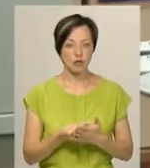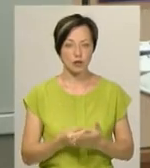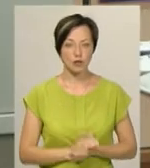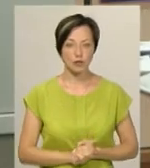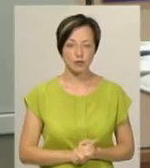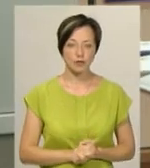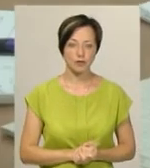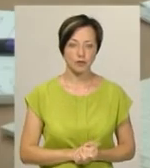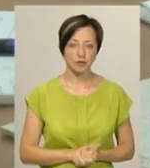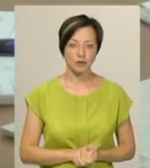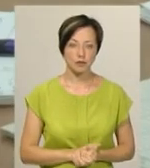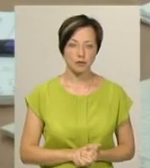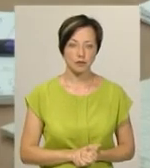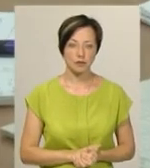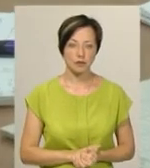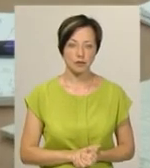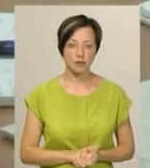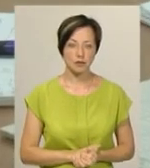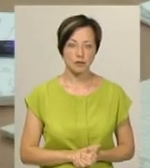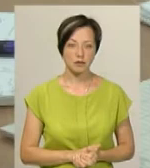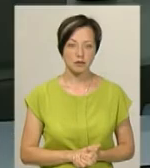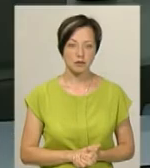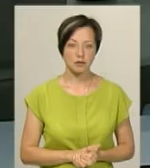Світлана Поробок, Іван Мовчан, Новини, Поділя Центр.